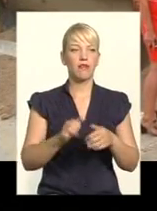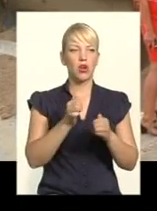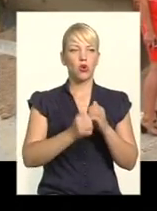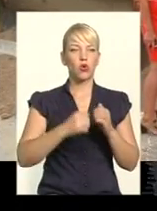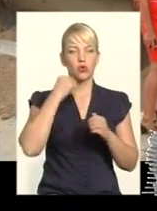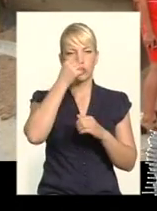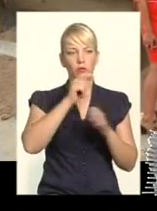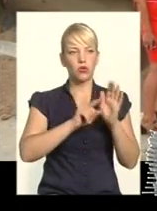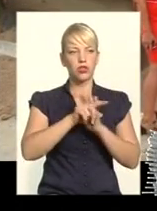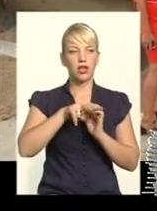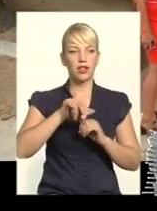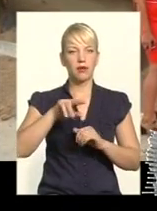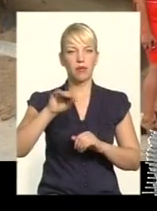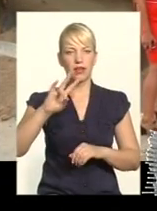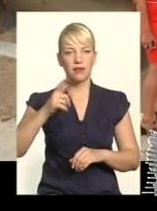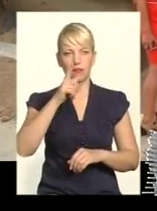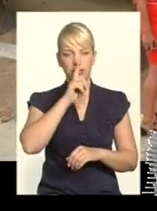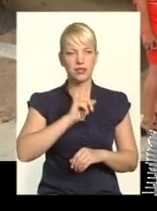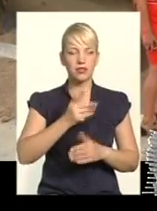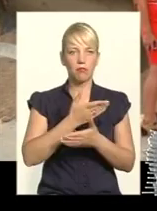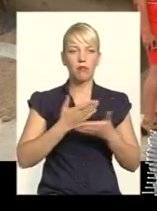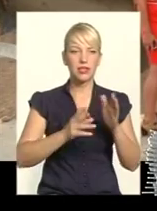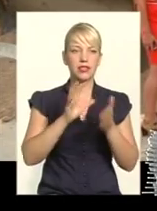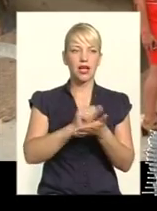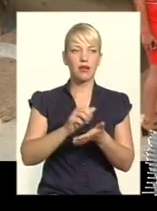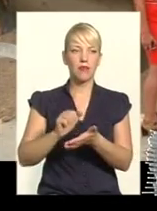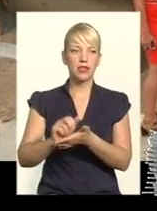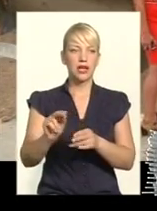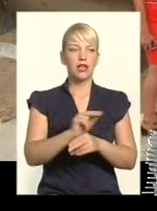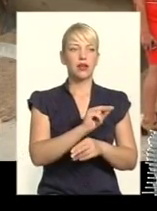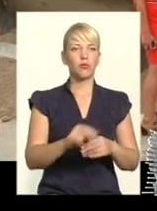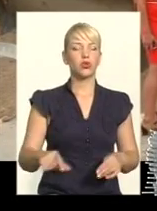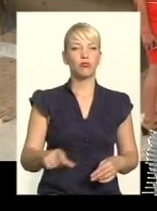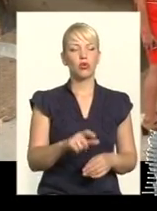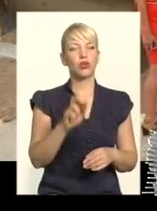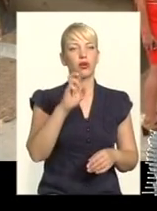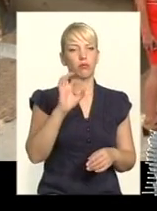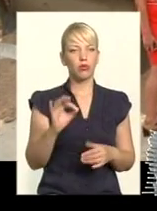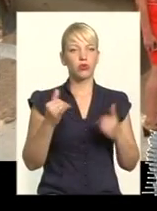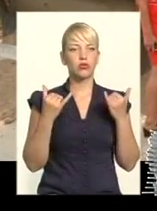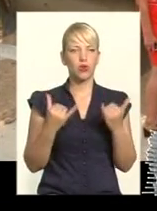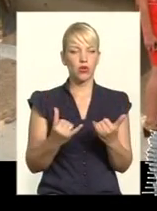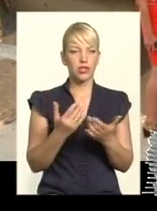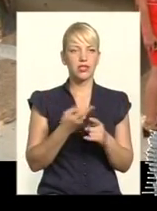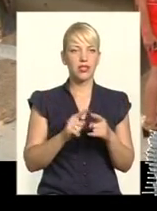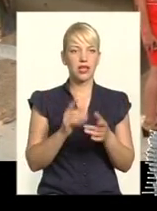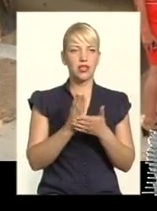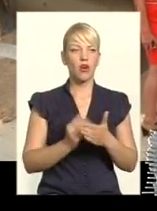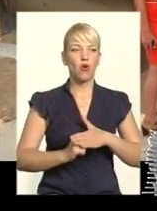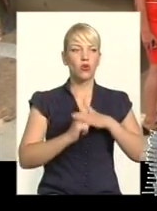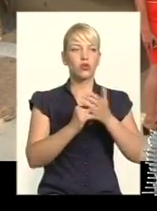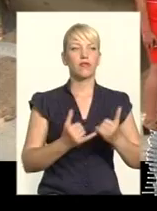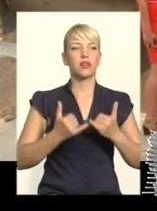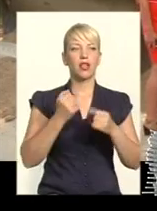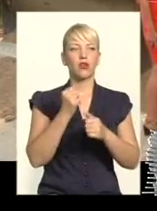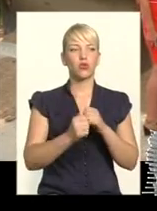починаючи з липня місяця, ми займаємося ремонтом доріг. Адже сьогодні це є основа для кожної